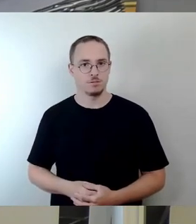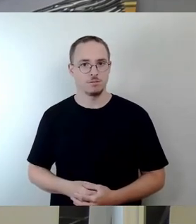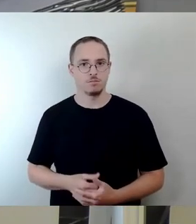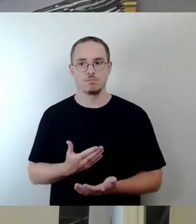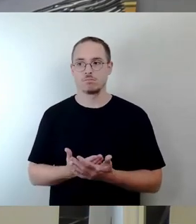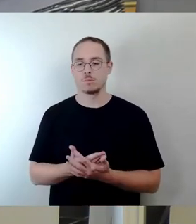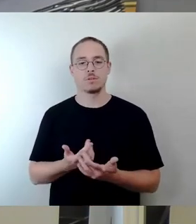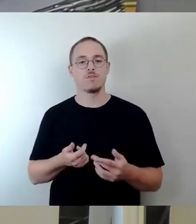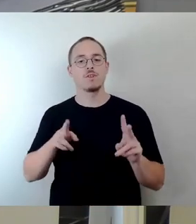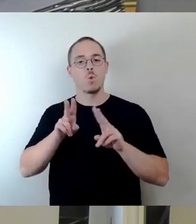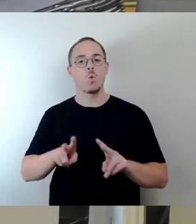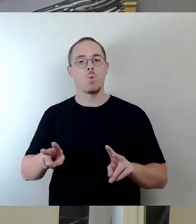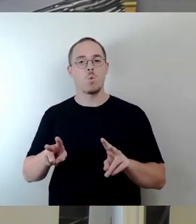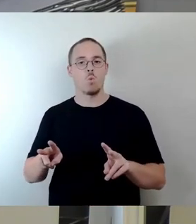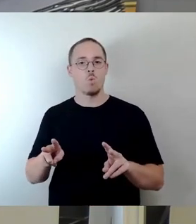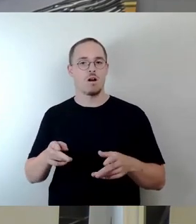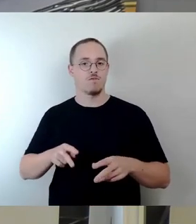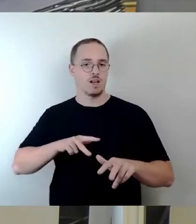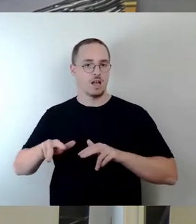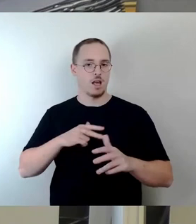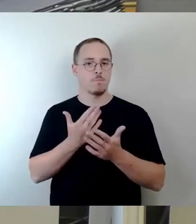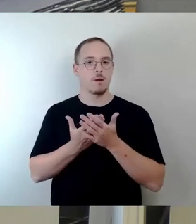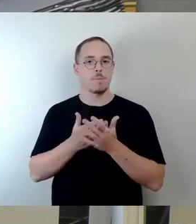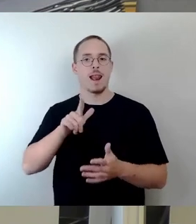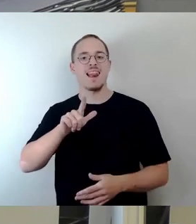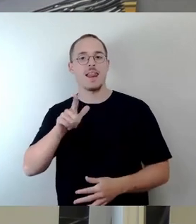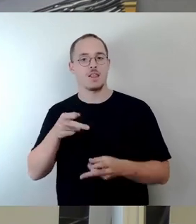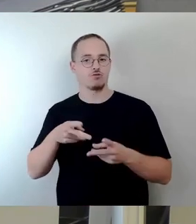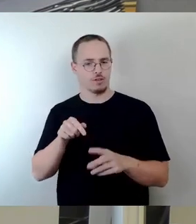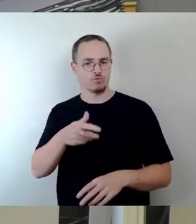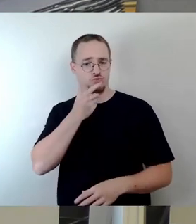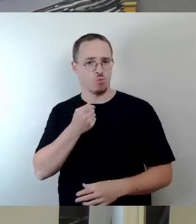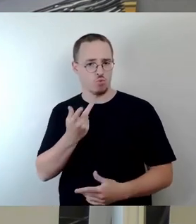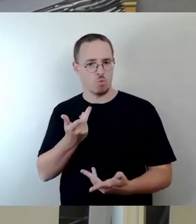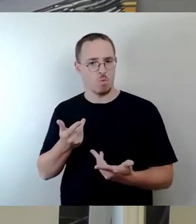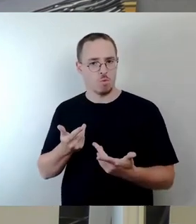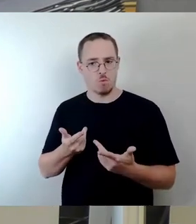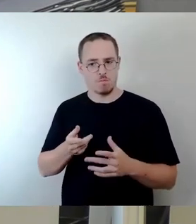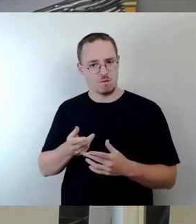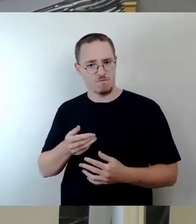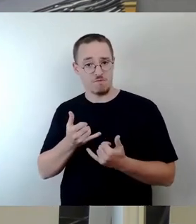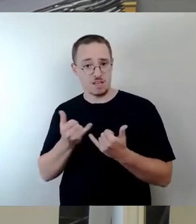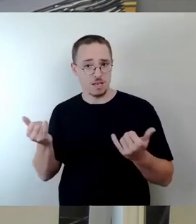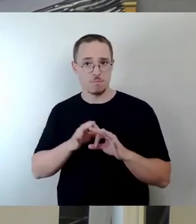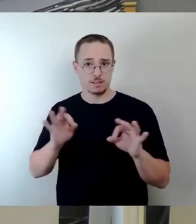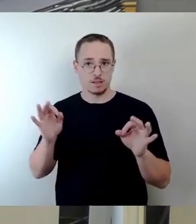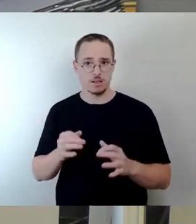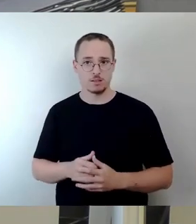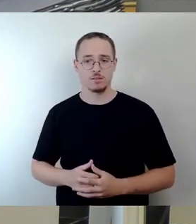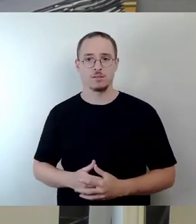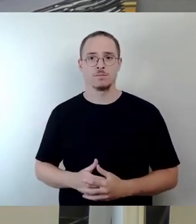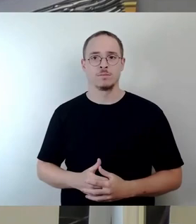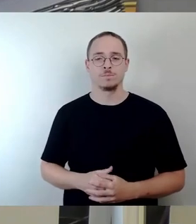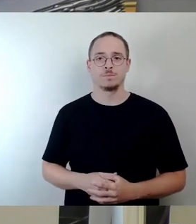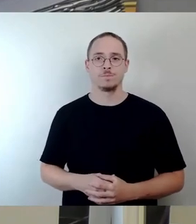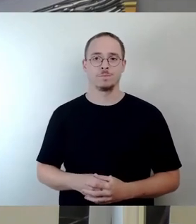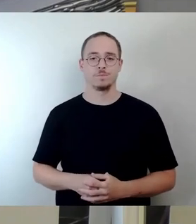Beispiel Lehmbachstraße ist da eigentlich ganz schön. Wir haben Verkehrsversuche an den Schulen. Wir haben Schulstraßen eingerichtet, um dort mehr Sicherheit für